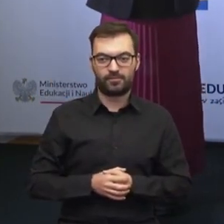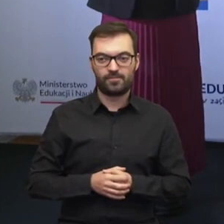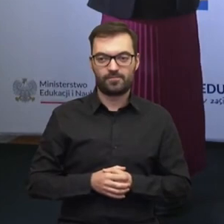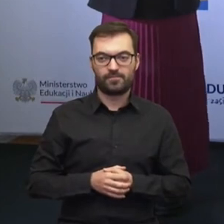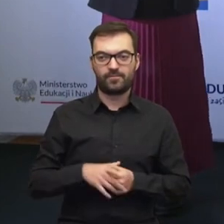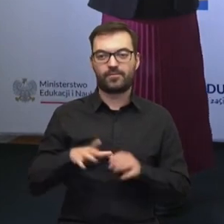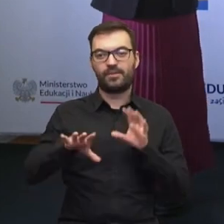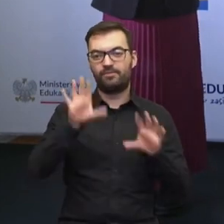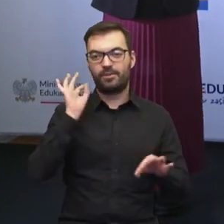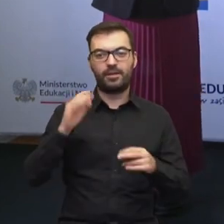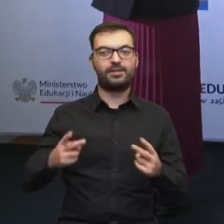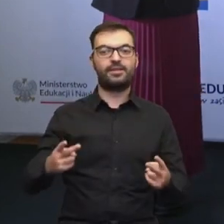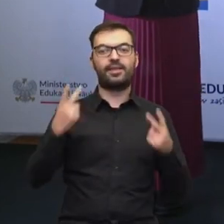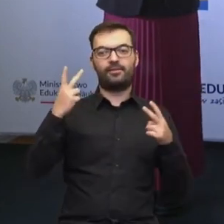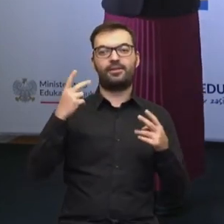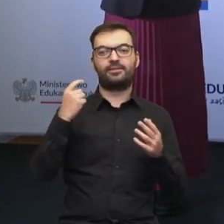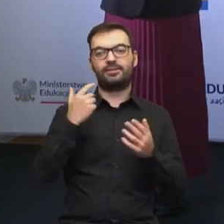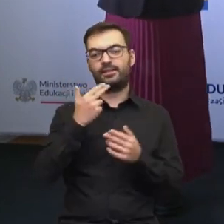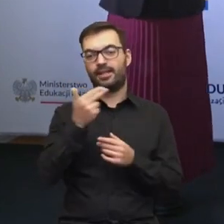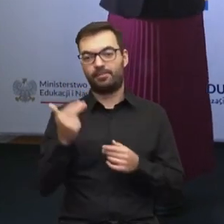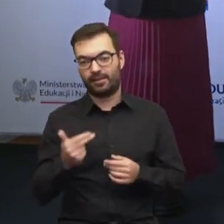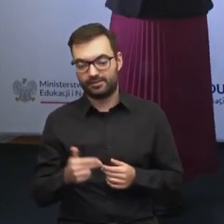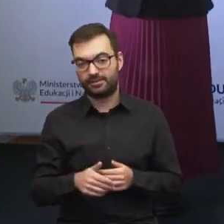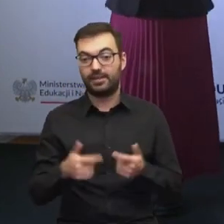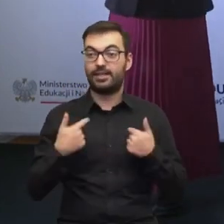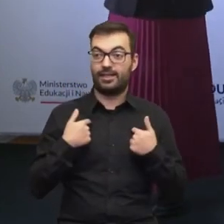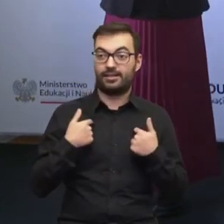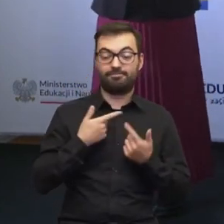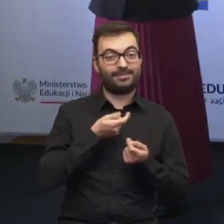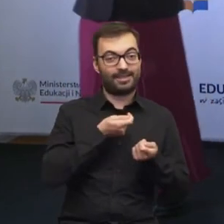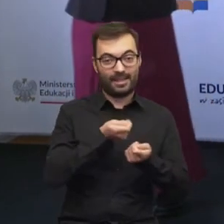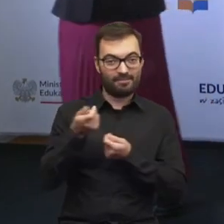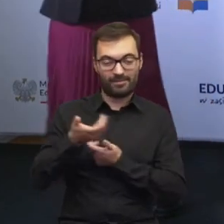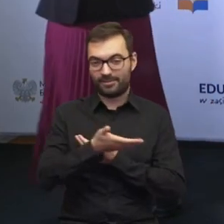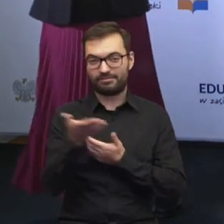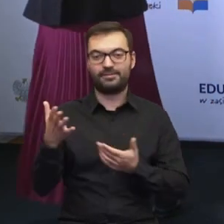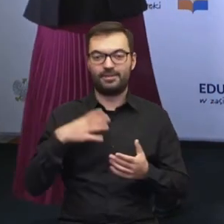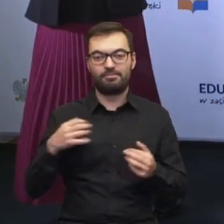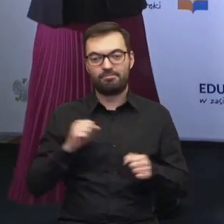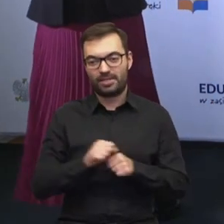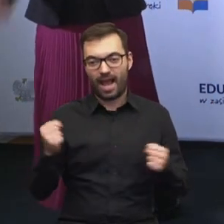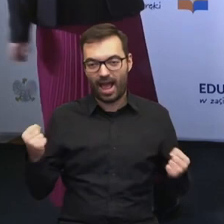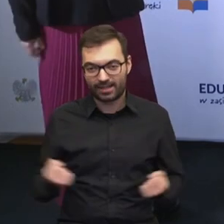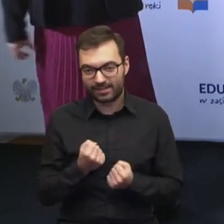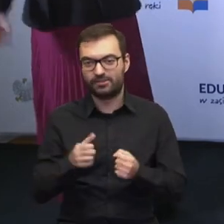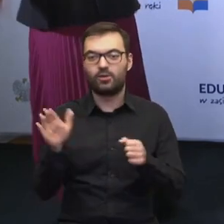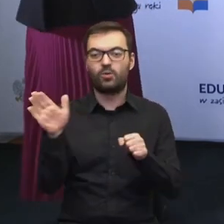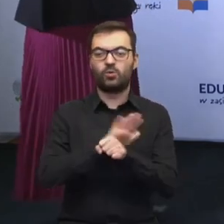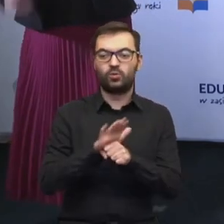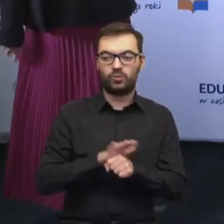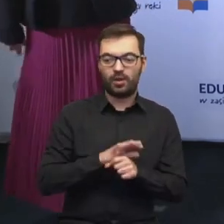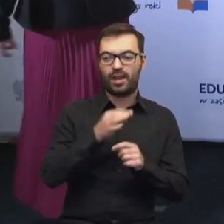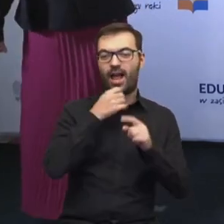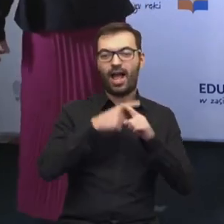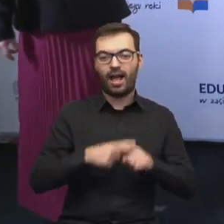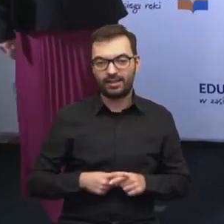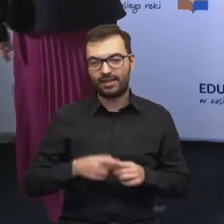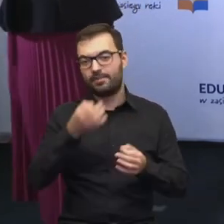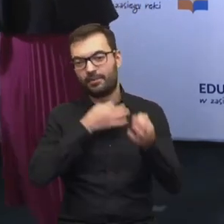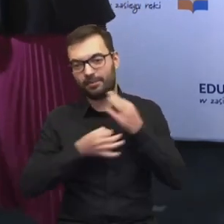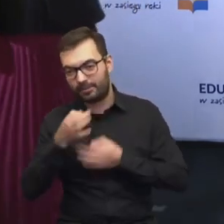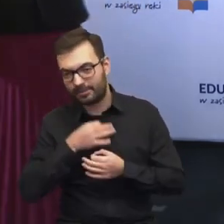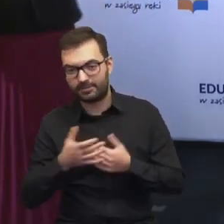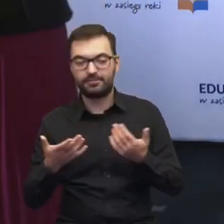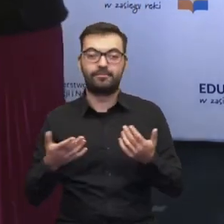zaakcentować te najważniejsze rzeczy. A ja przy okazji zachęcam Państwa cały czas jeszcze do aktywności, do wypełniania ankiet, do zadawania pytań,